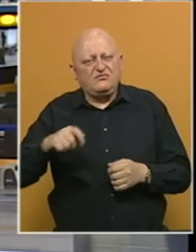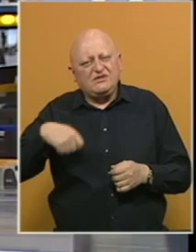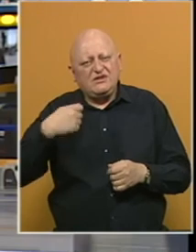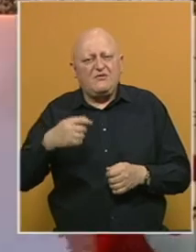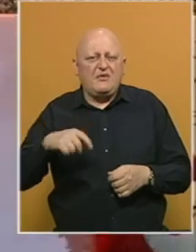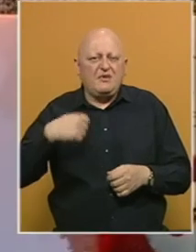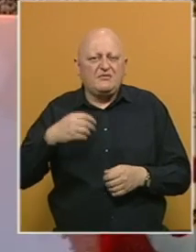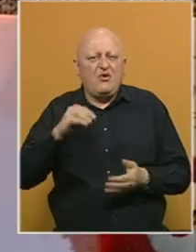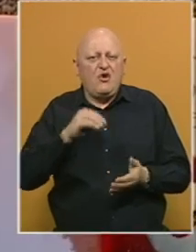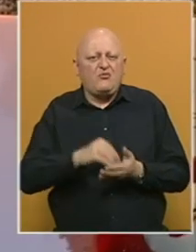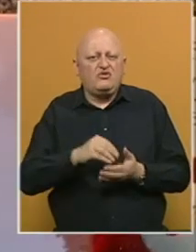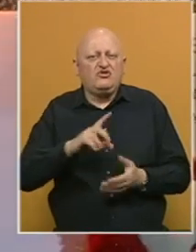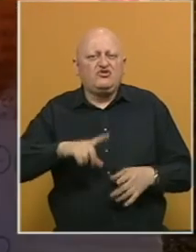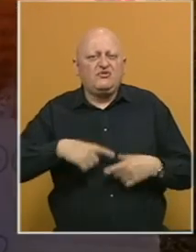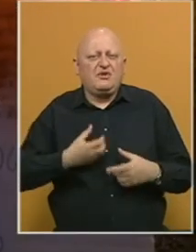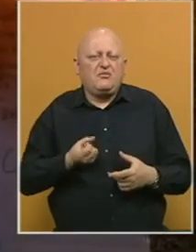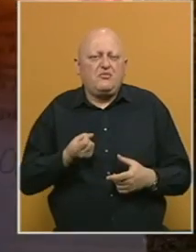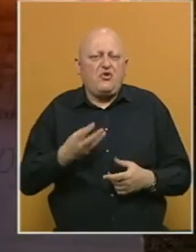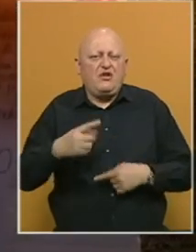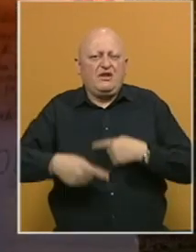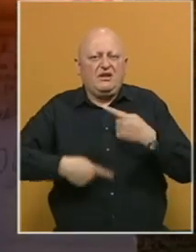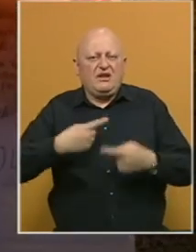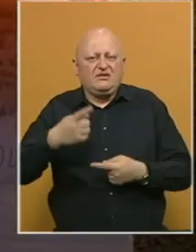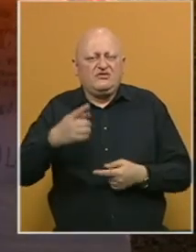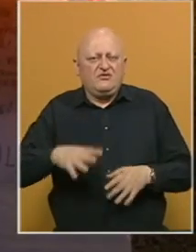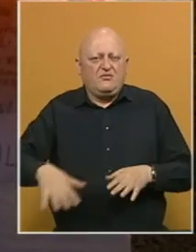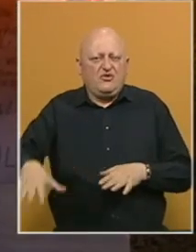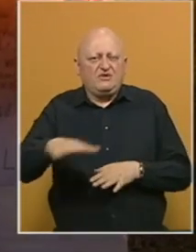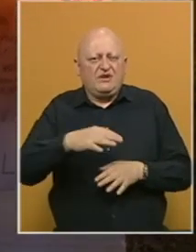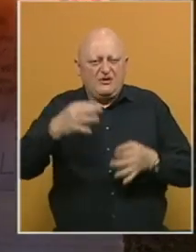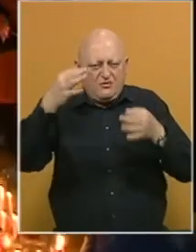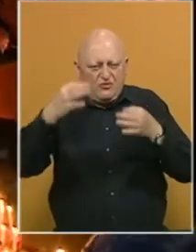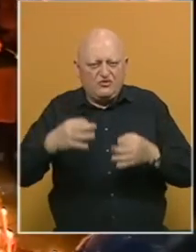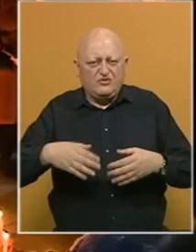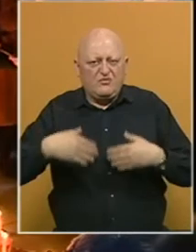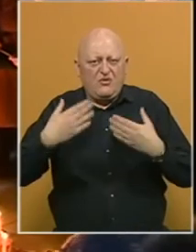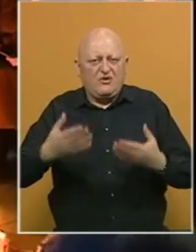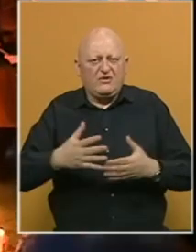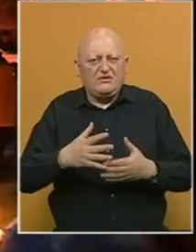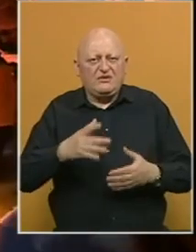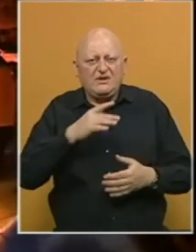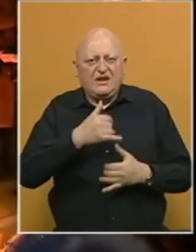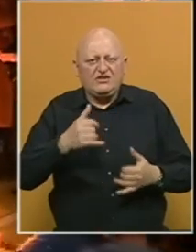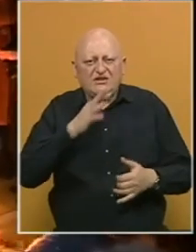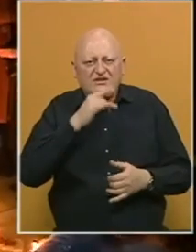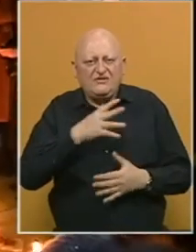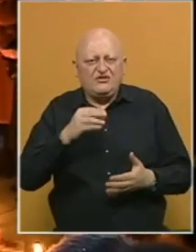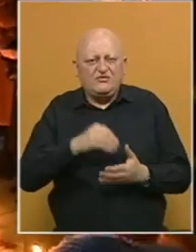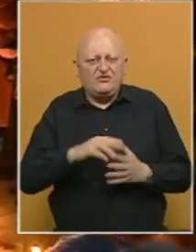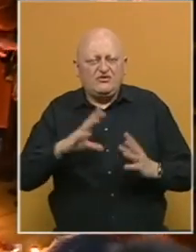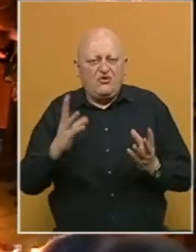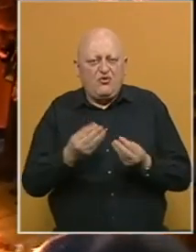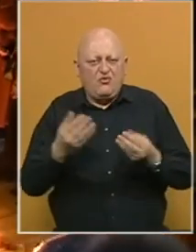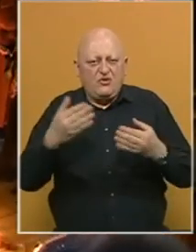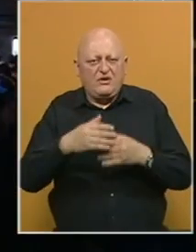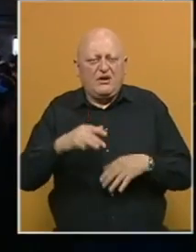stikovima i pjesmama obilježio živote brojnih generacija s ovih prostora. Počas su mu odali građani Sarajeva. Veći brojnik se